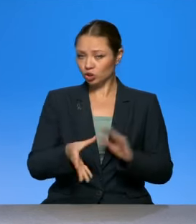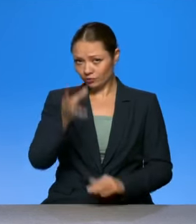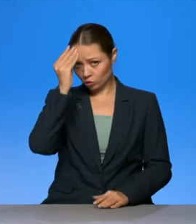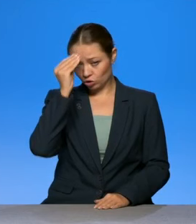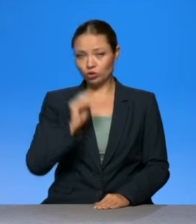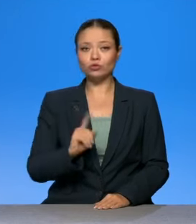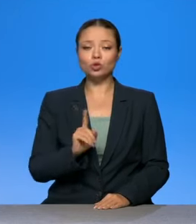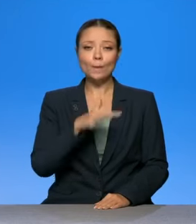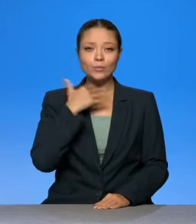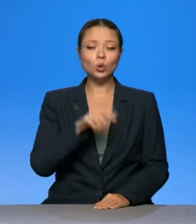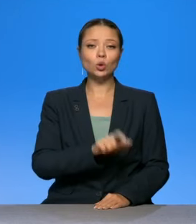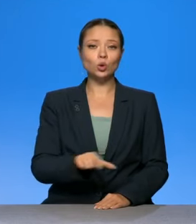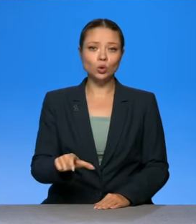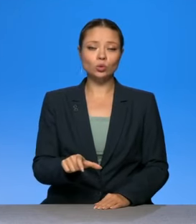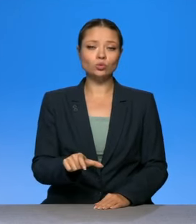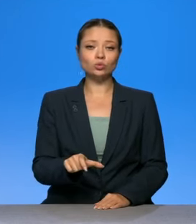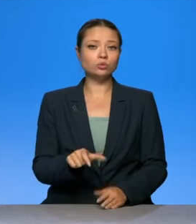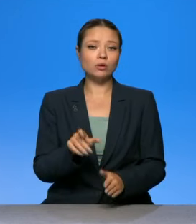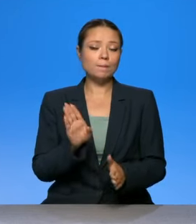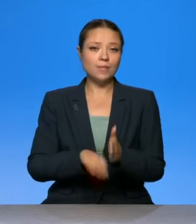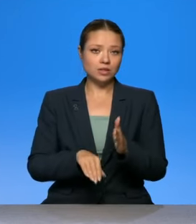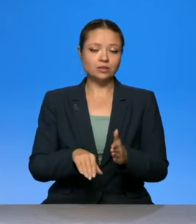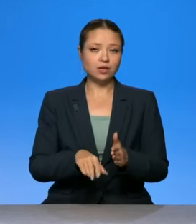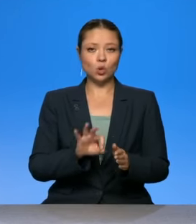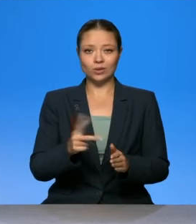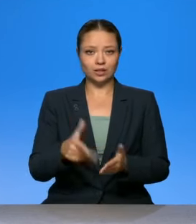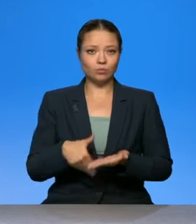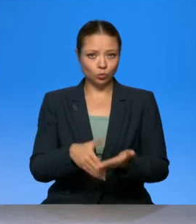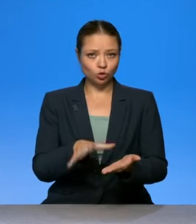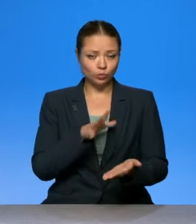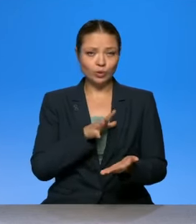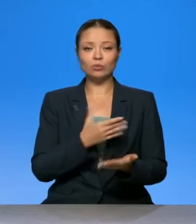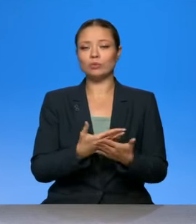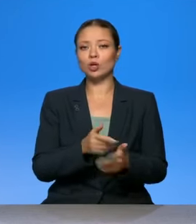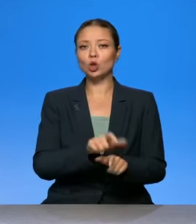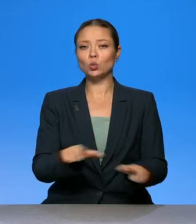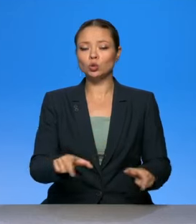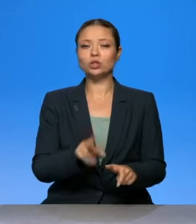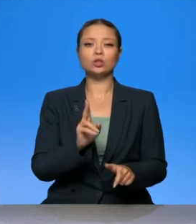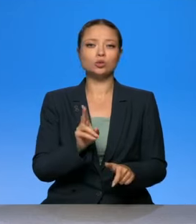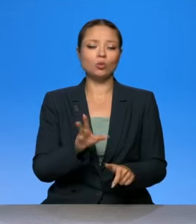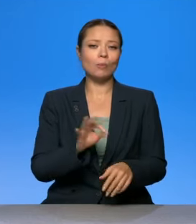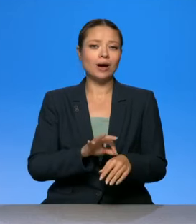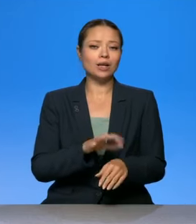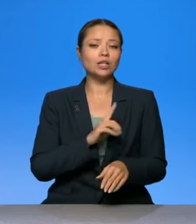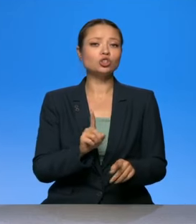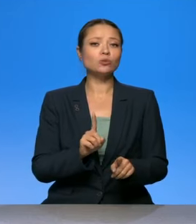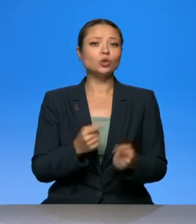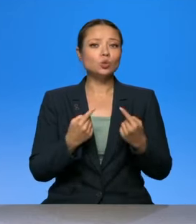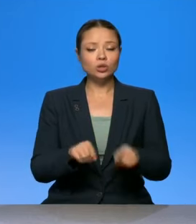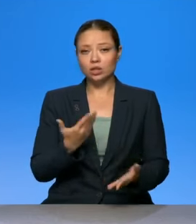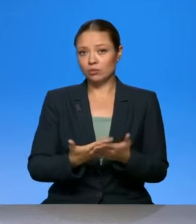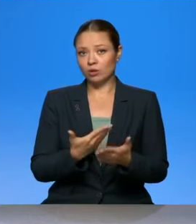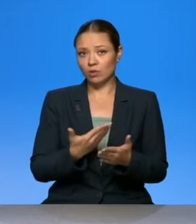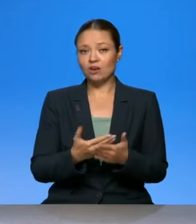многие люди оказались без экстренной помощи, люди, которые болели чем-то другим, например, или пожилые люди в домах престарелых в той же